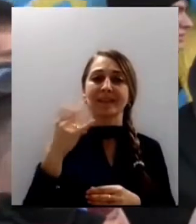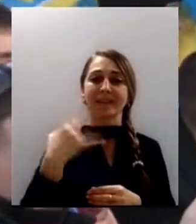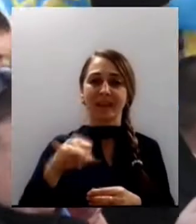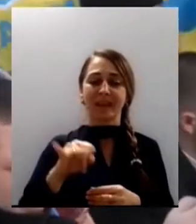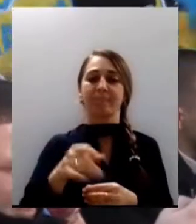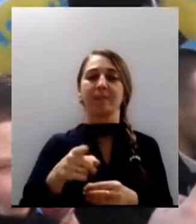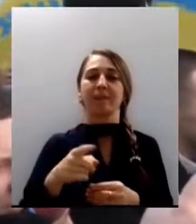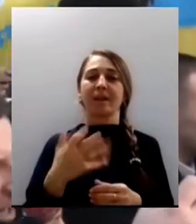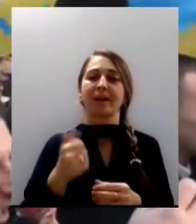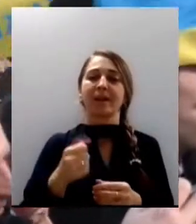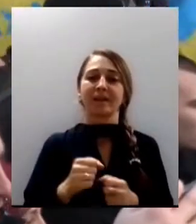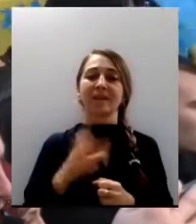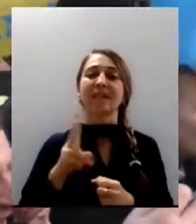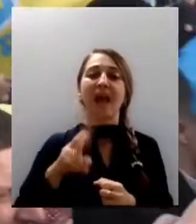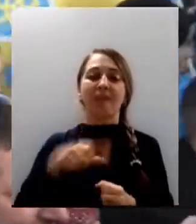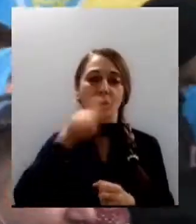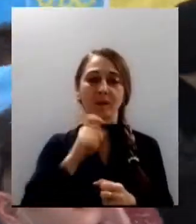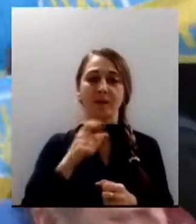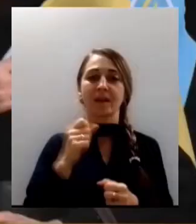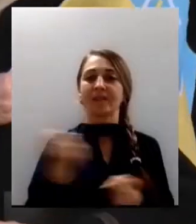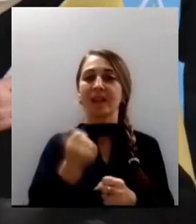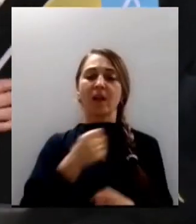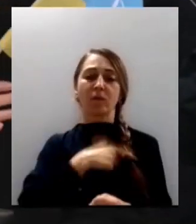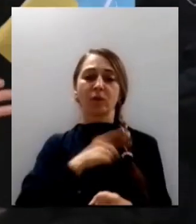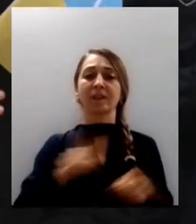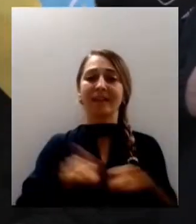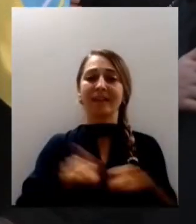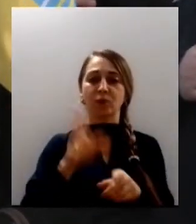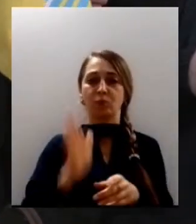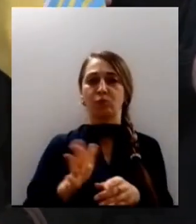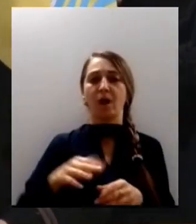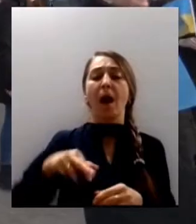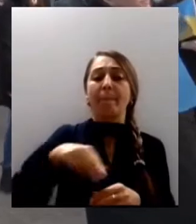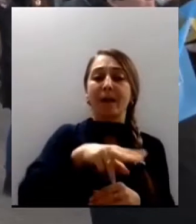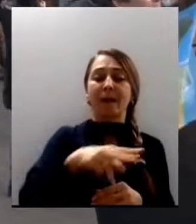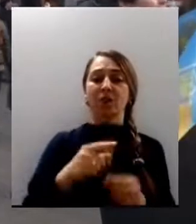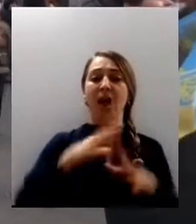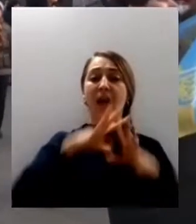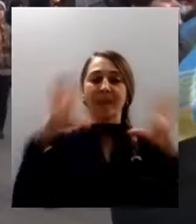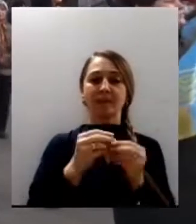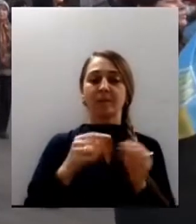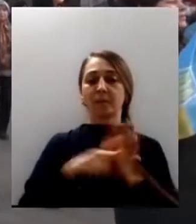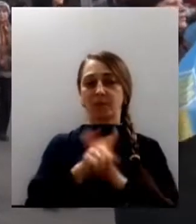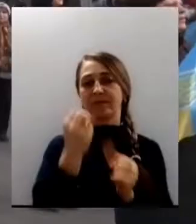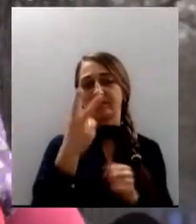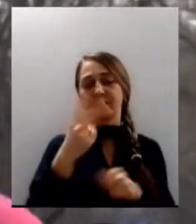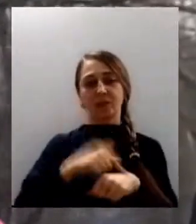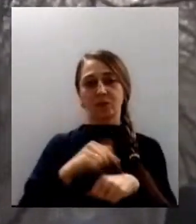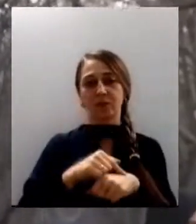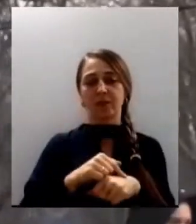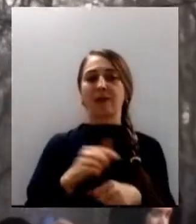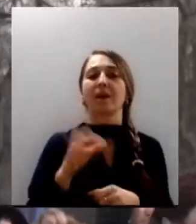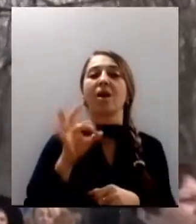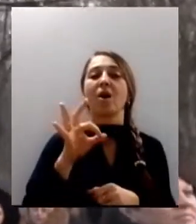В неділю в Одесі також відбудеться марш до Дня Єдності. Початок о 12-й годині. Олександра Пономаренко, Іван Хворостян.